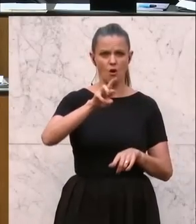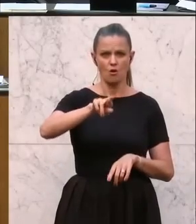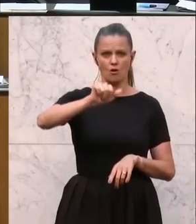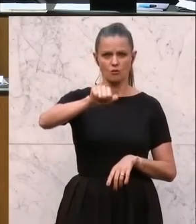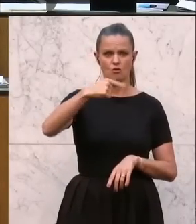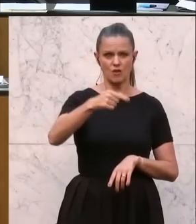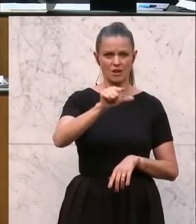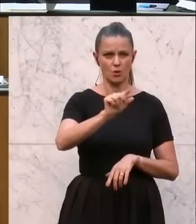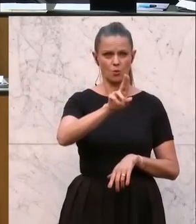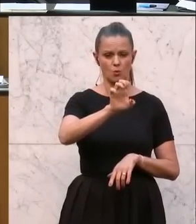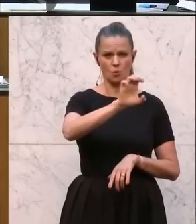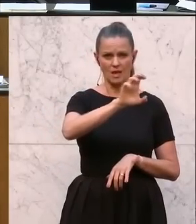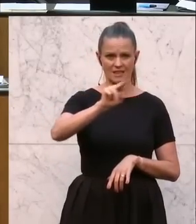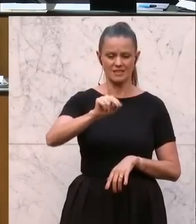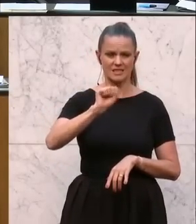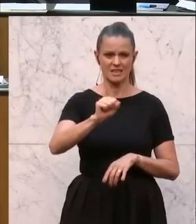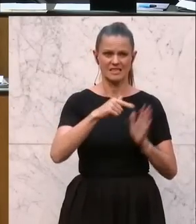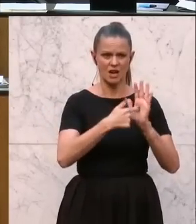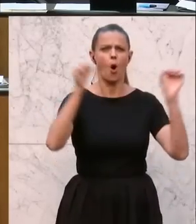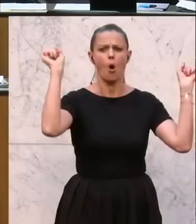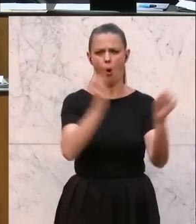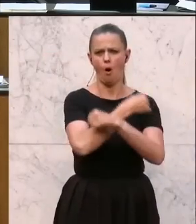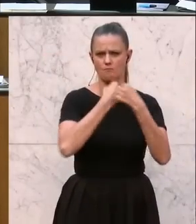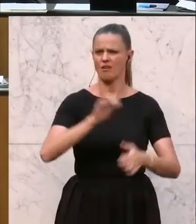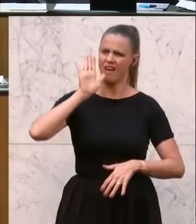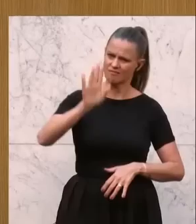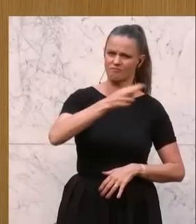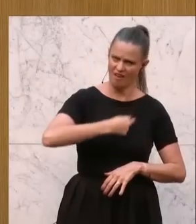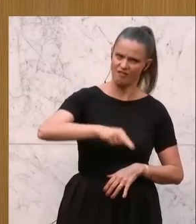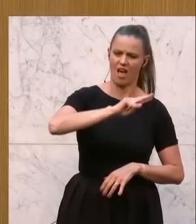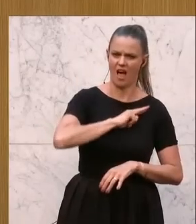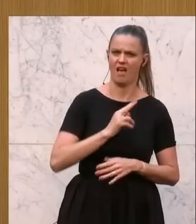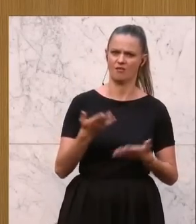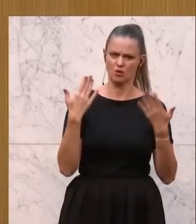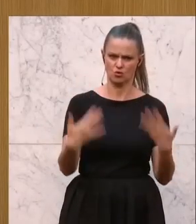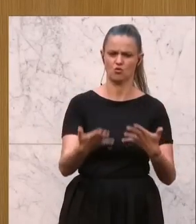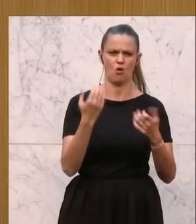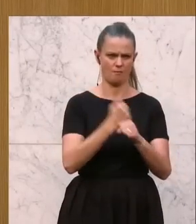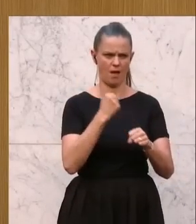es doch überhaupt nicht sein. Da seid ihr verantwortlich. Ihr führt es, macht es das.